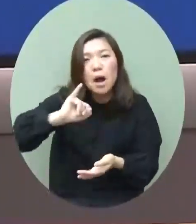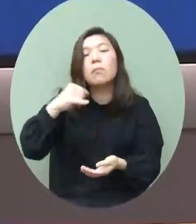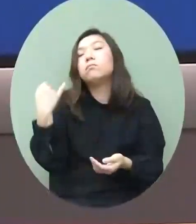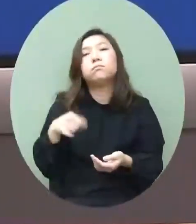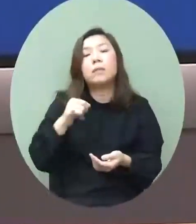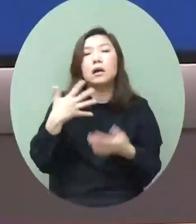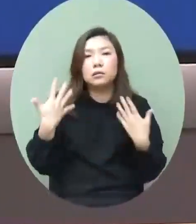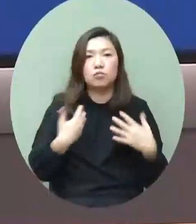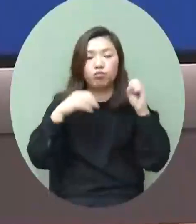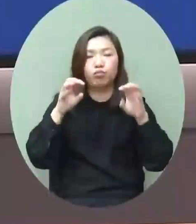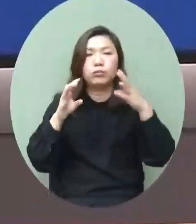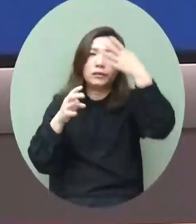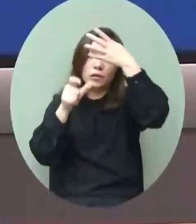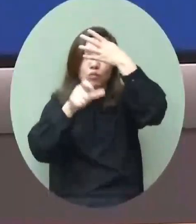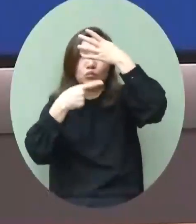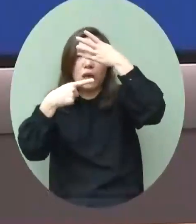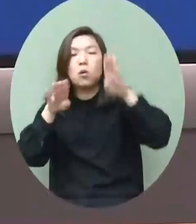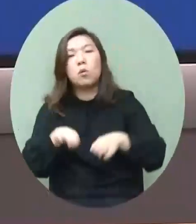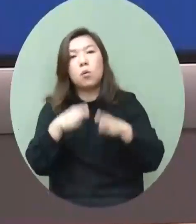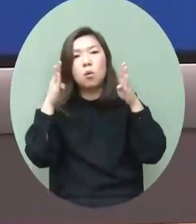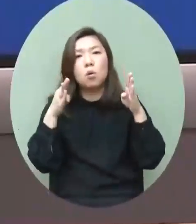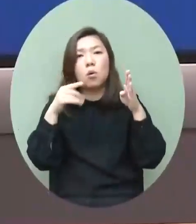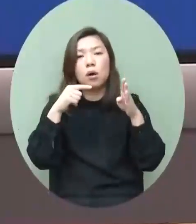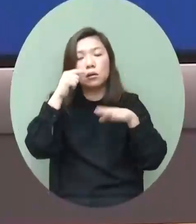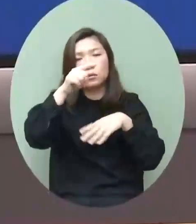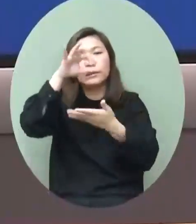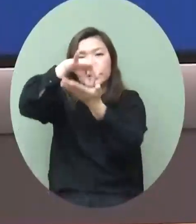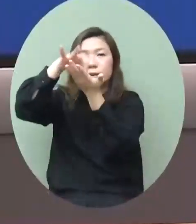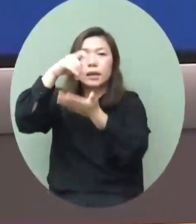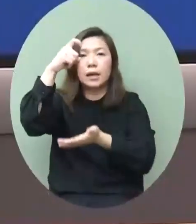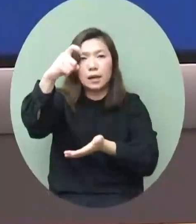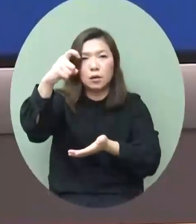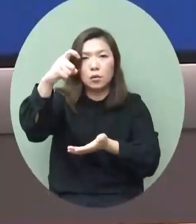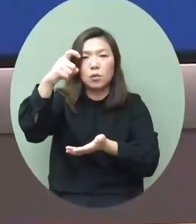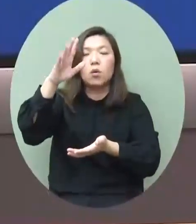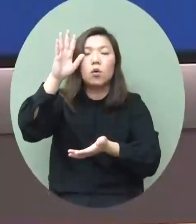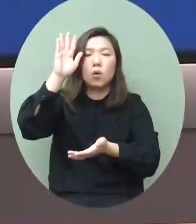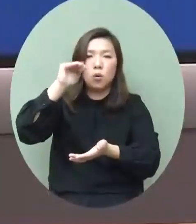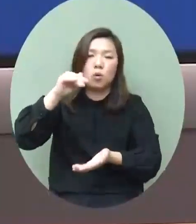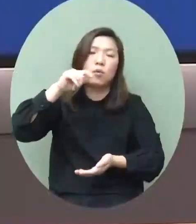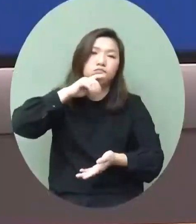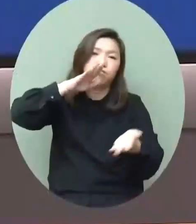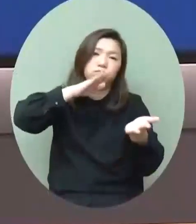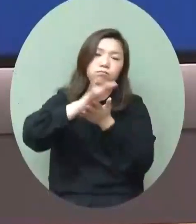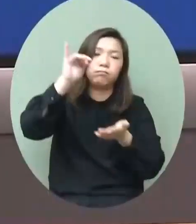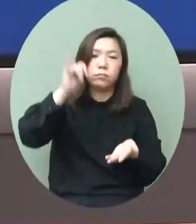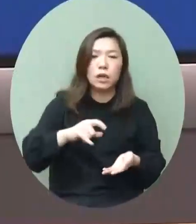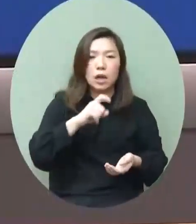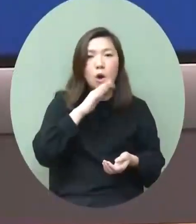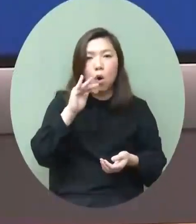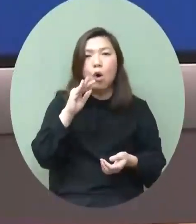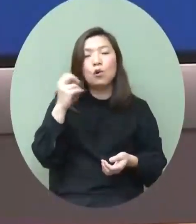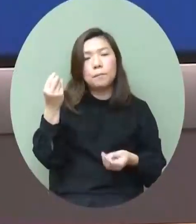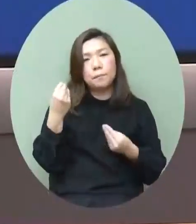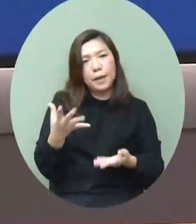宣佈在4月1日之後這些國家的禁飛令解除有航班